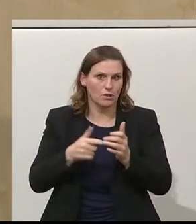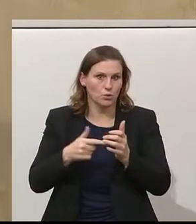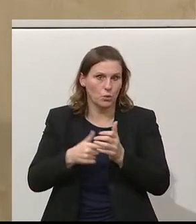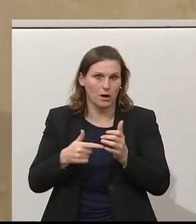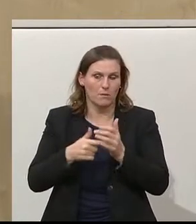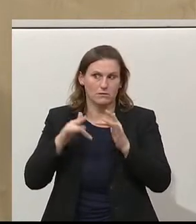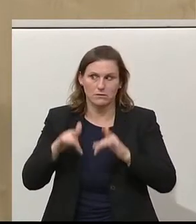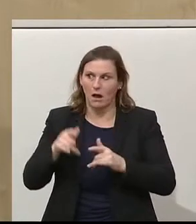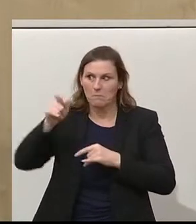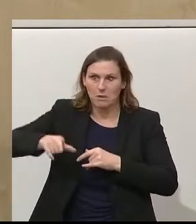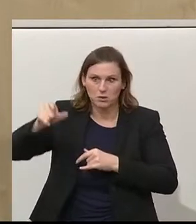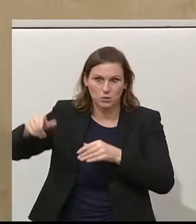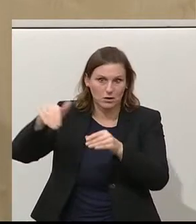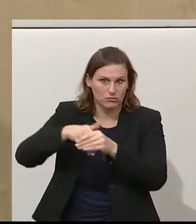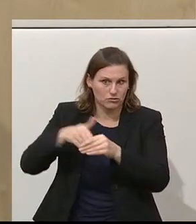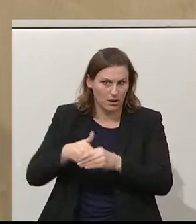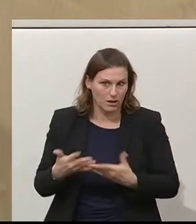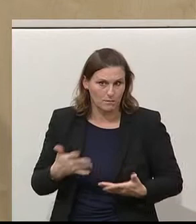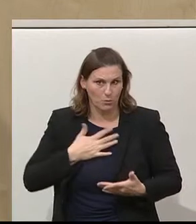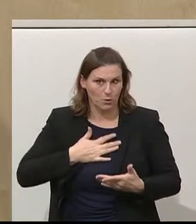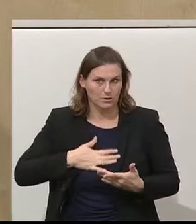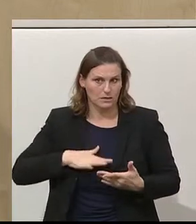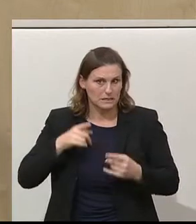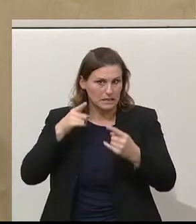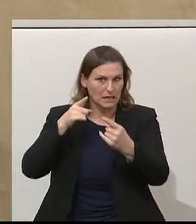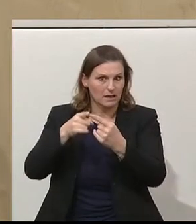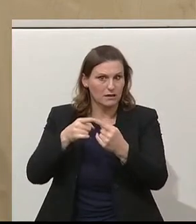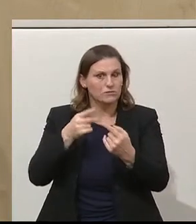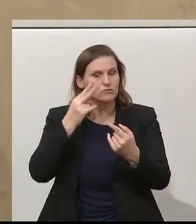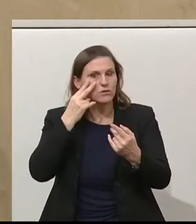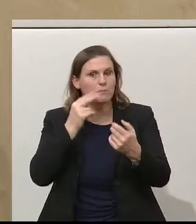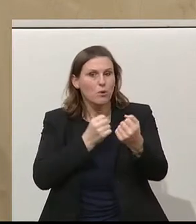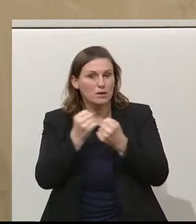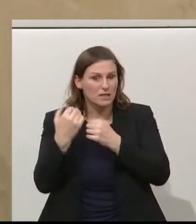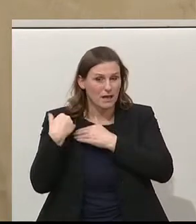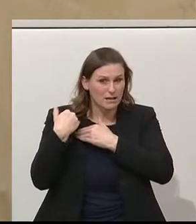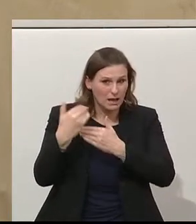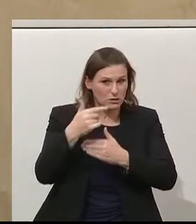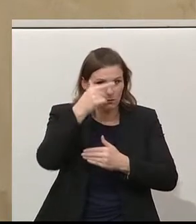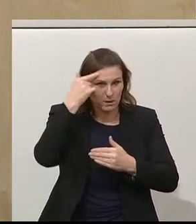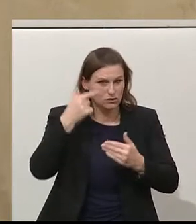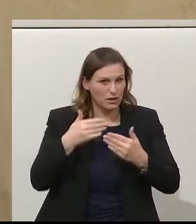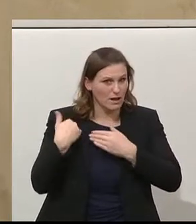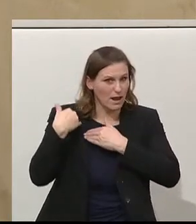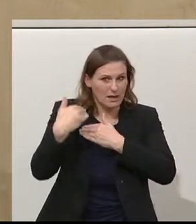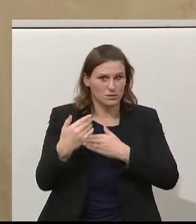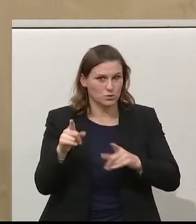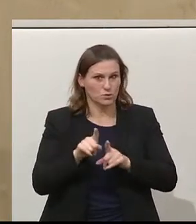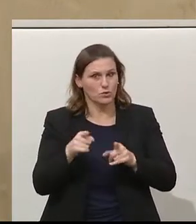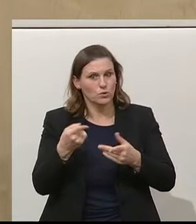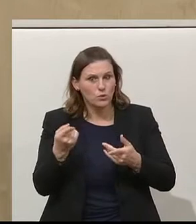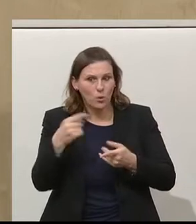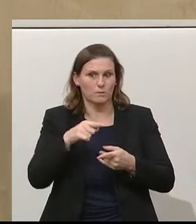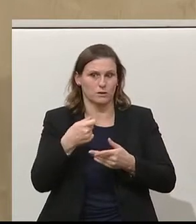Das ist die Politik, die Sie hier machen und das ist eine Politik der Belastung für die Menschen in diesem Land, eine Politik, die alles teurer machen